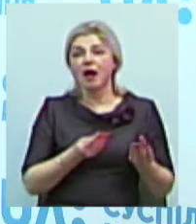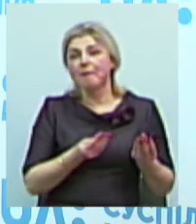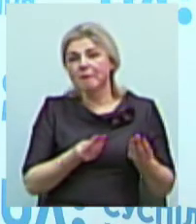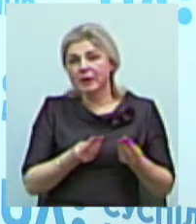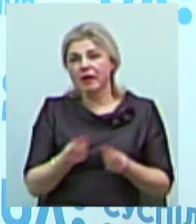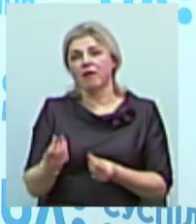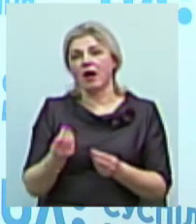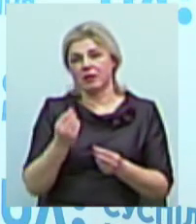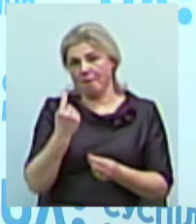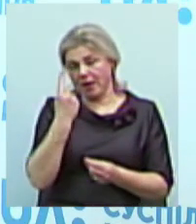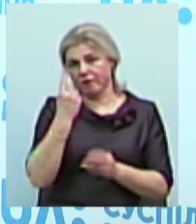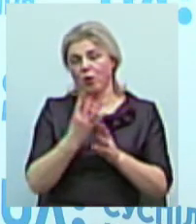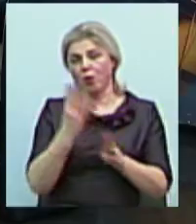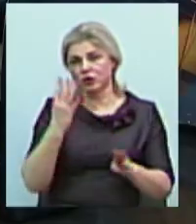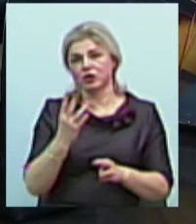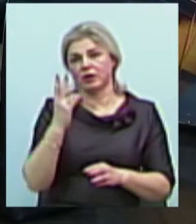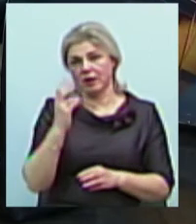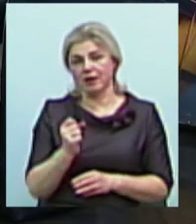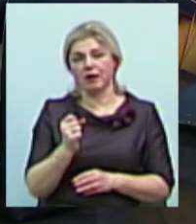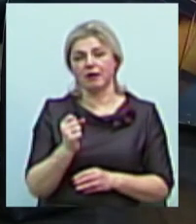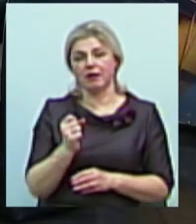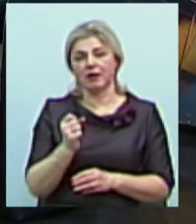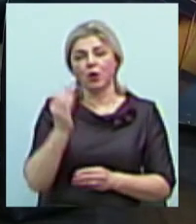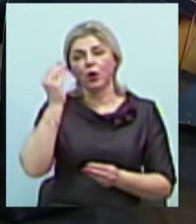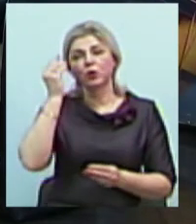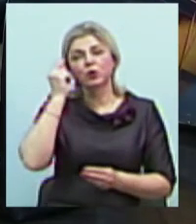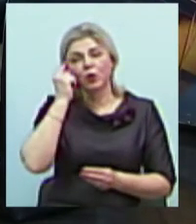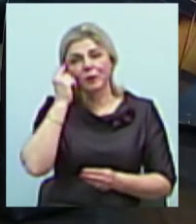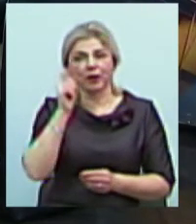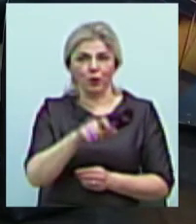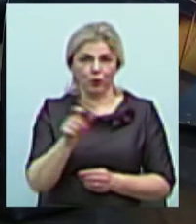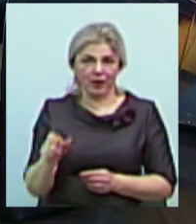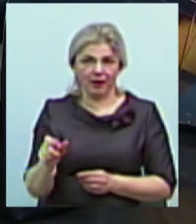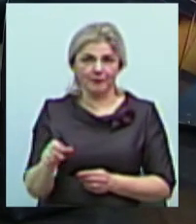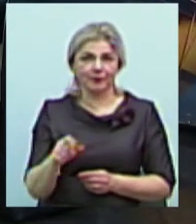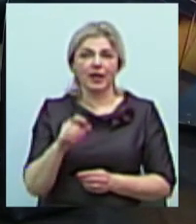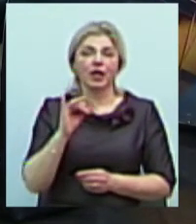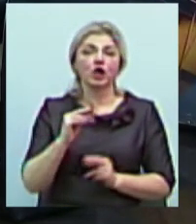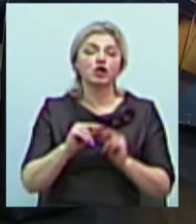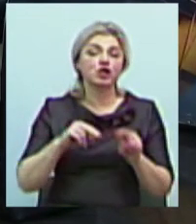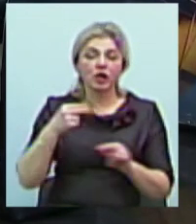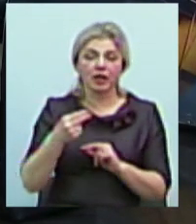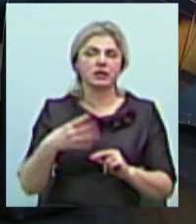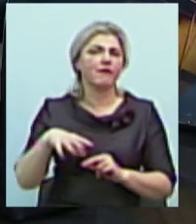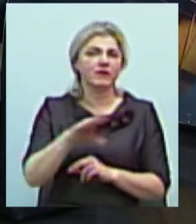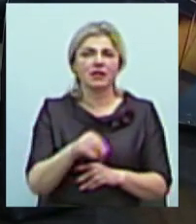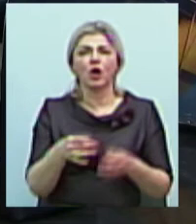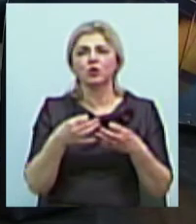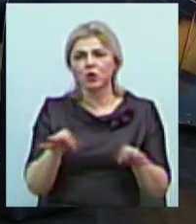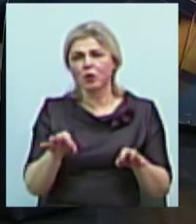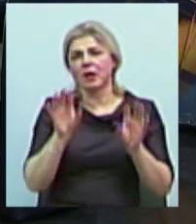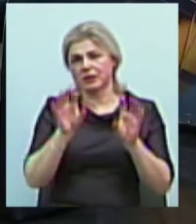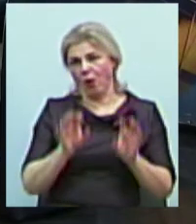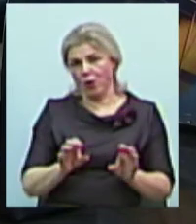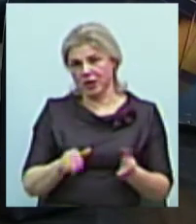в першу чергу, думки людей. На думки людей і через усі доступні законні